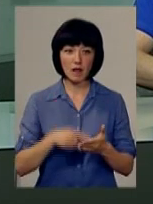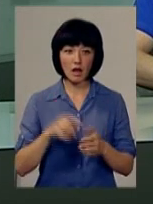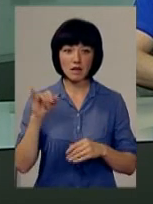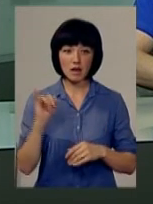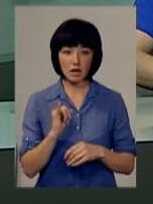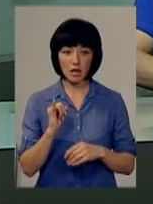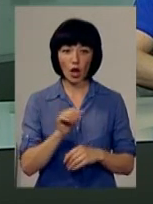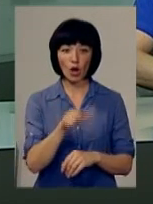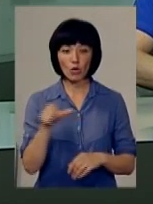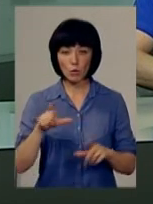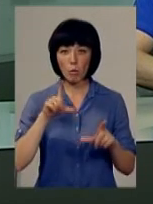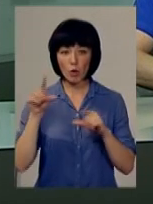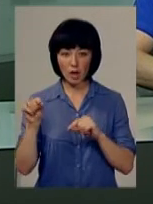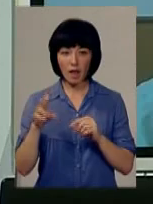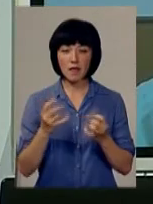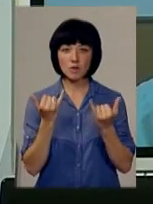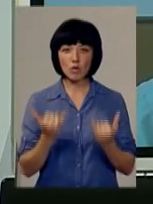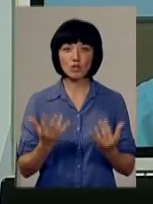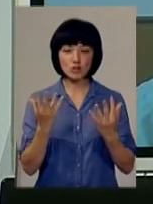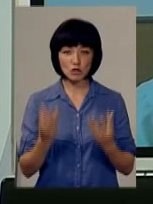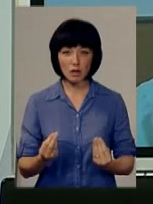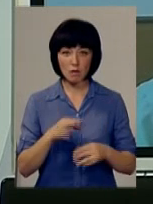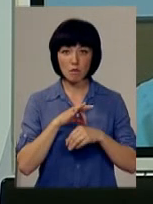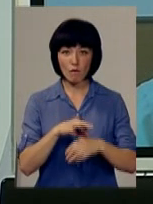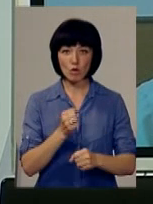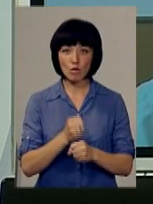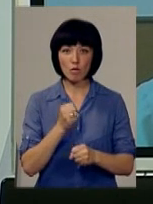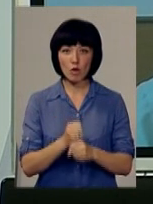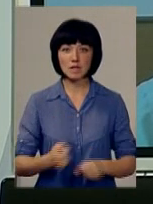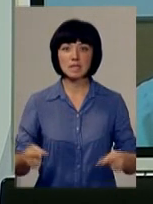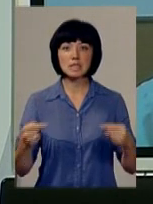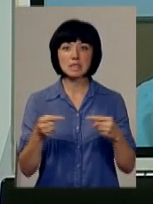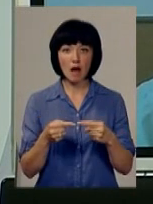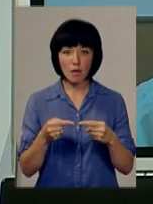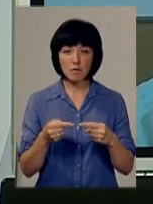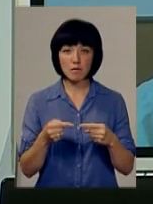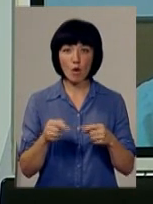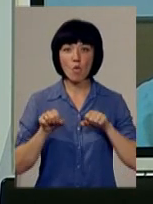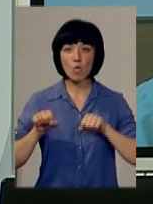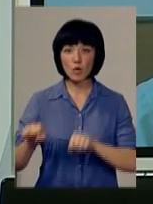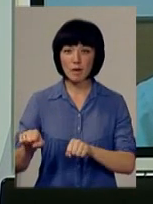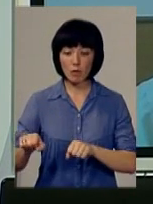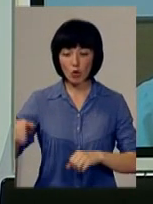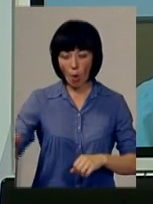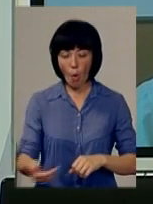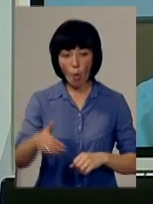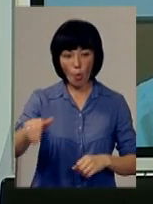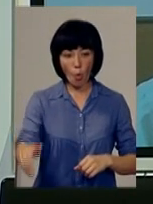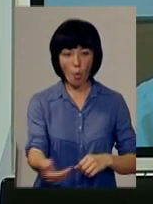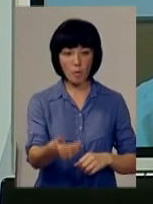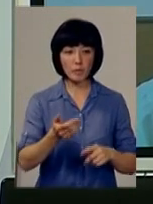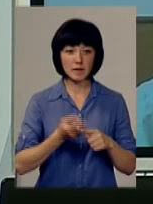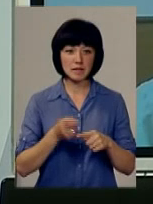люди поїхали. На сьогоднішній день вони проводять роботи саме, укріплюють окопи. Це